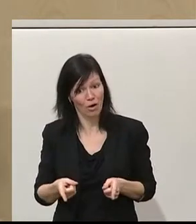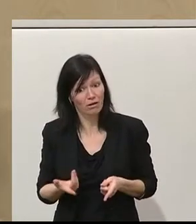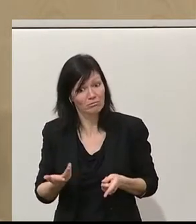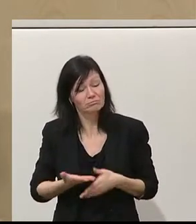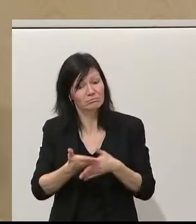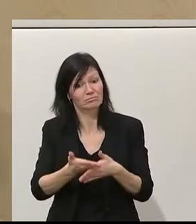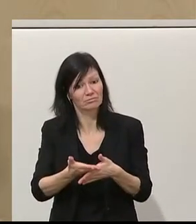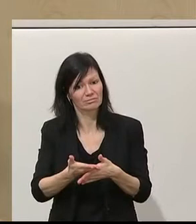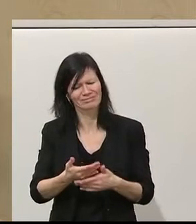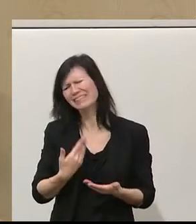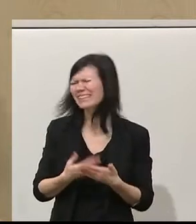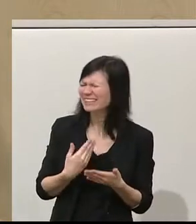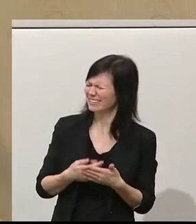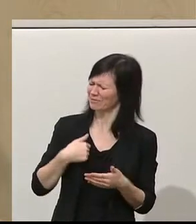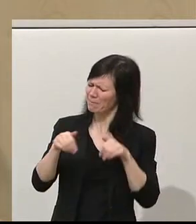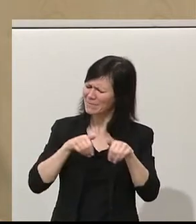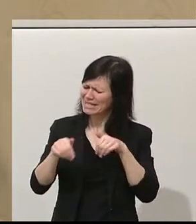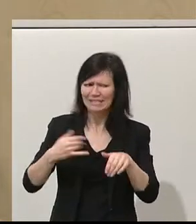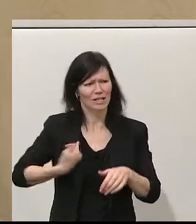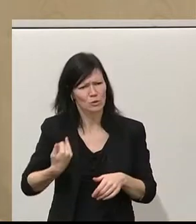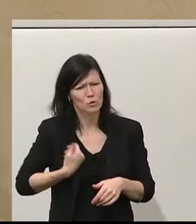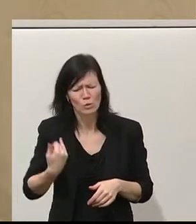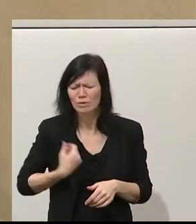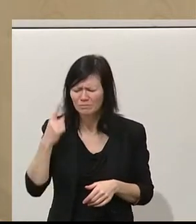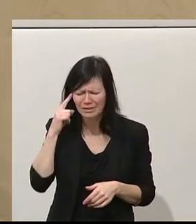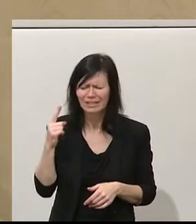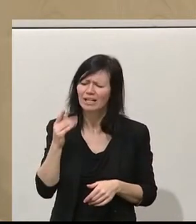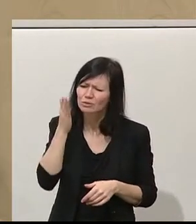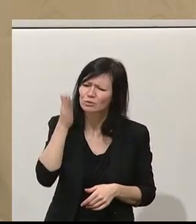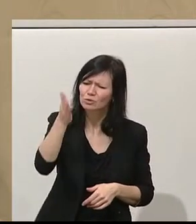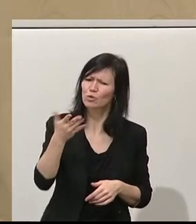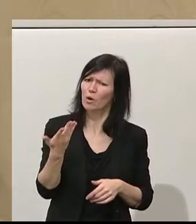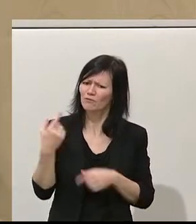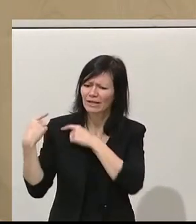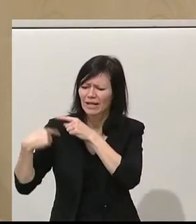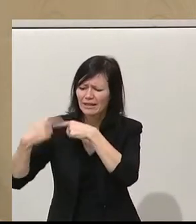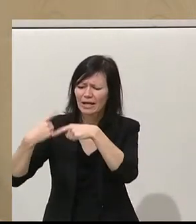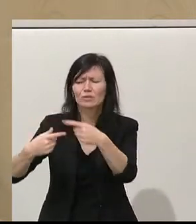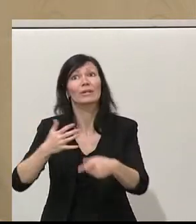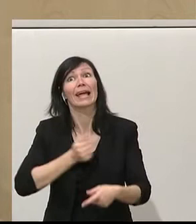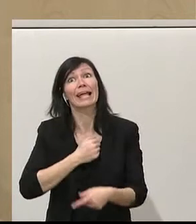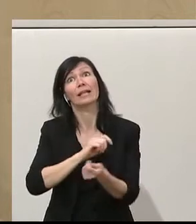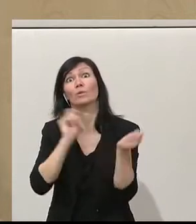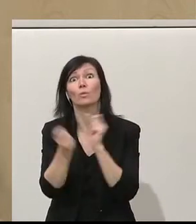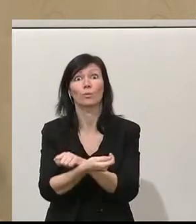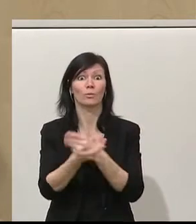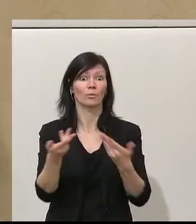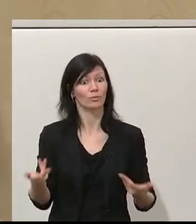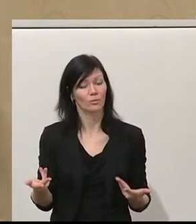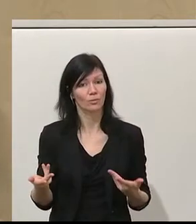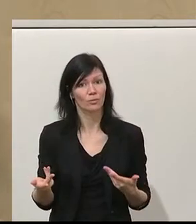40 hat, hätte ich mir eigentlich erwartet, dass man auf die zukünftigen Generationen schaut und versucht, das Pensionssystem endlich zu reformieren.